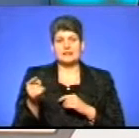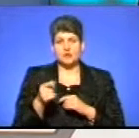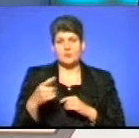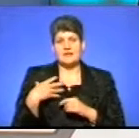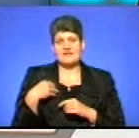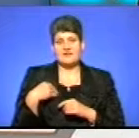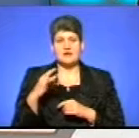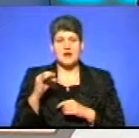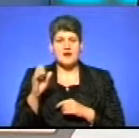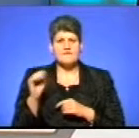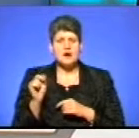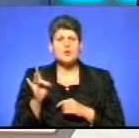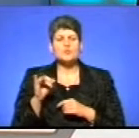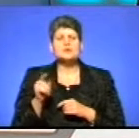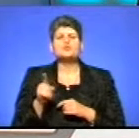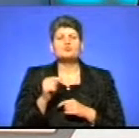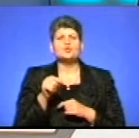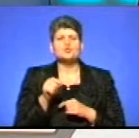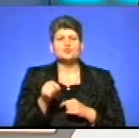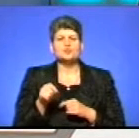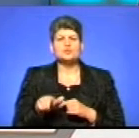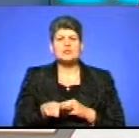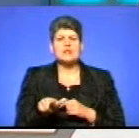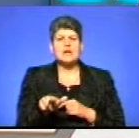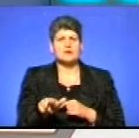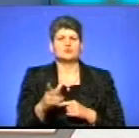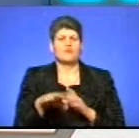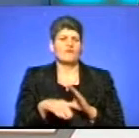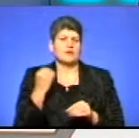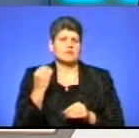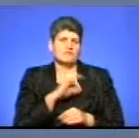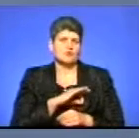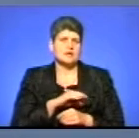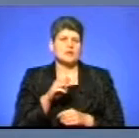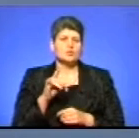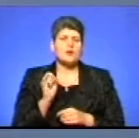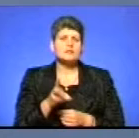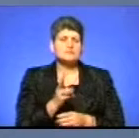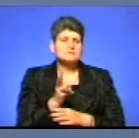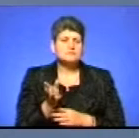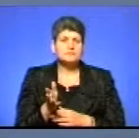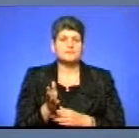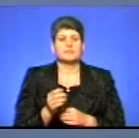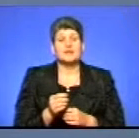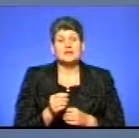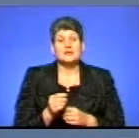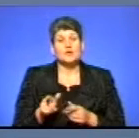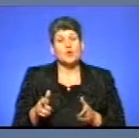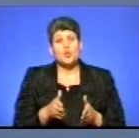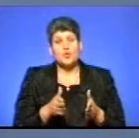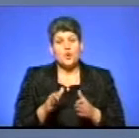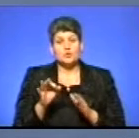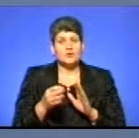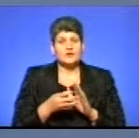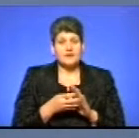-Рава-Руска. Чому саме цю ділянку дороги обрали для використання приладу Трукам? Насамперед, дорога М